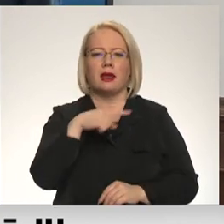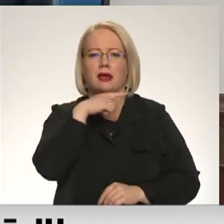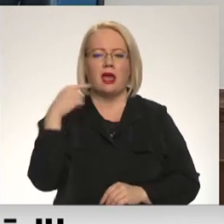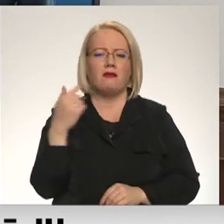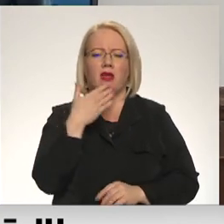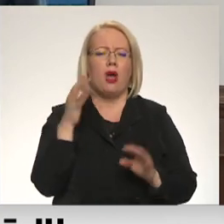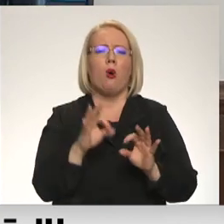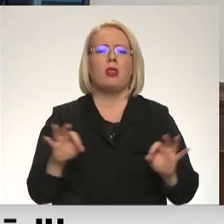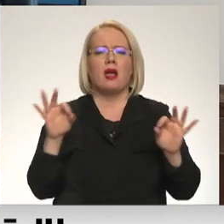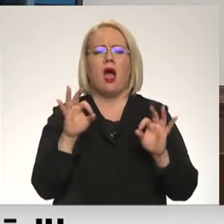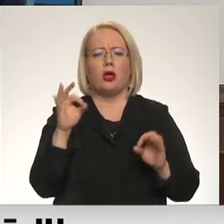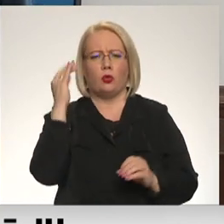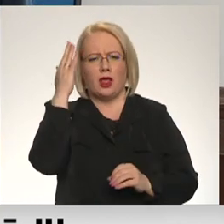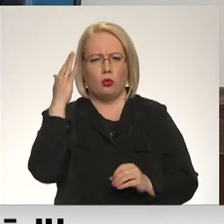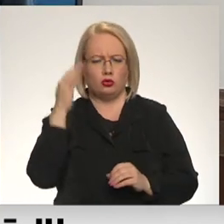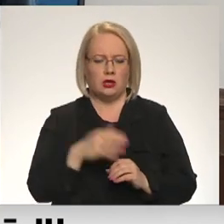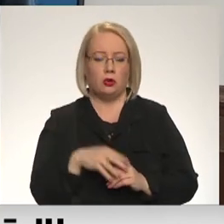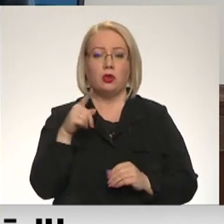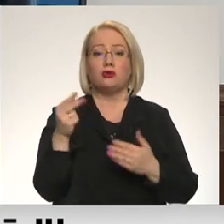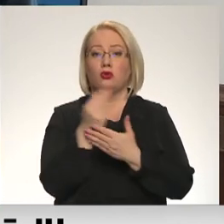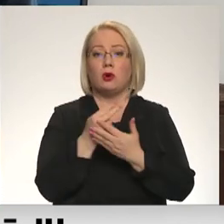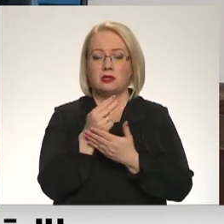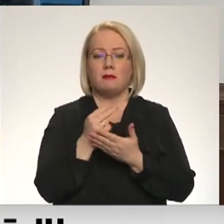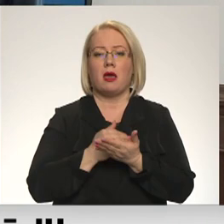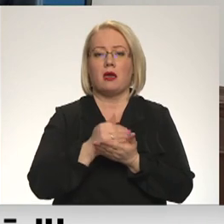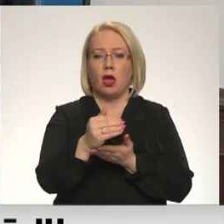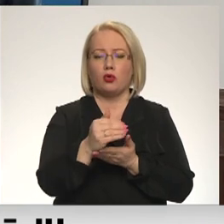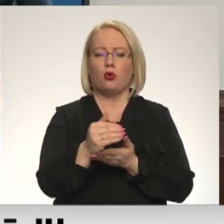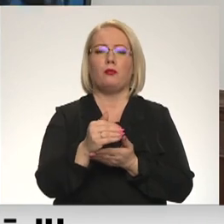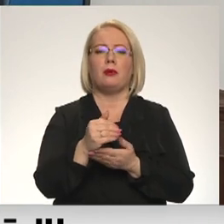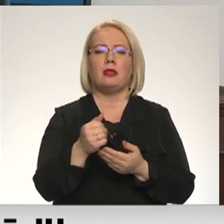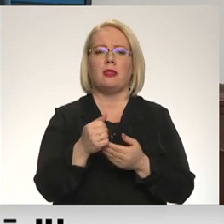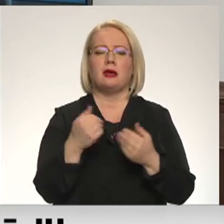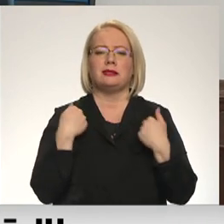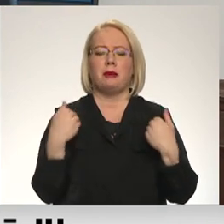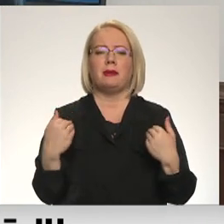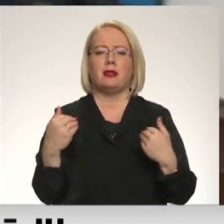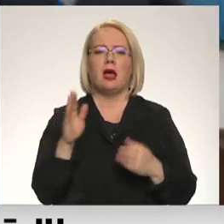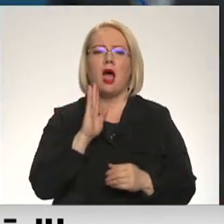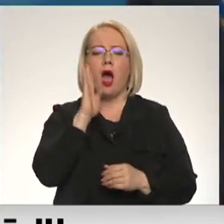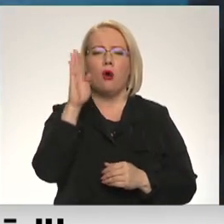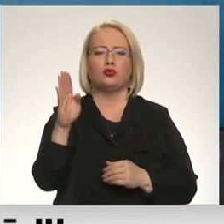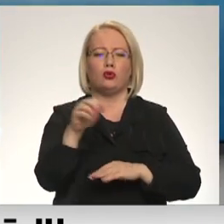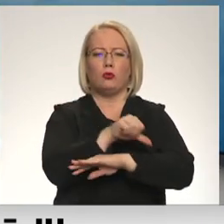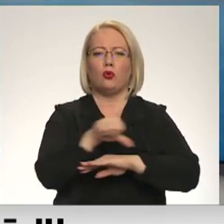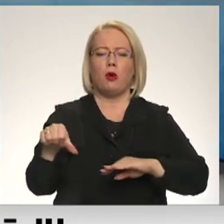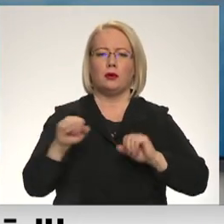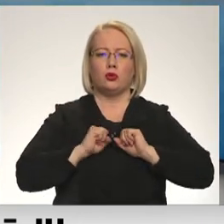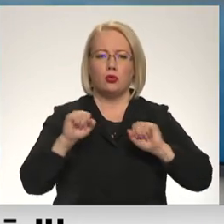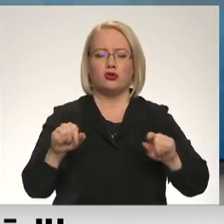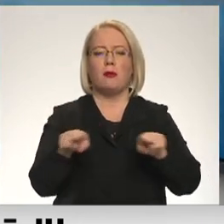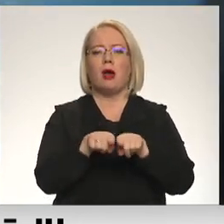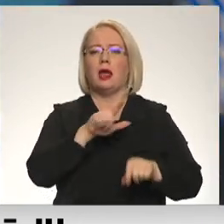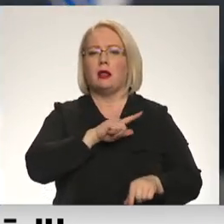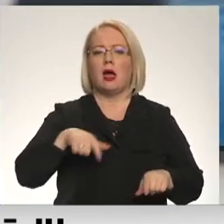nekādu ilūziju. Tas nozīmē gan to, ka jāturpina stiprināta visa Austrum flanga drošība, arī Latvijas drošība,